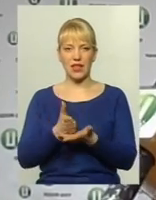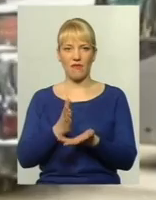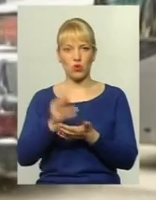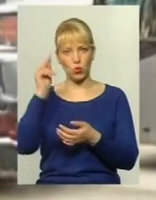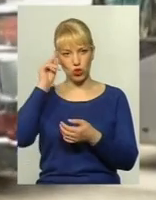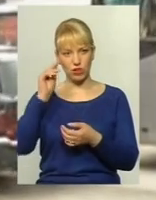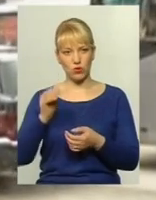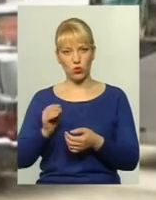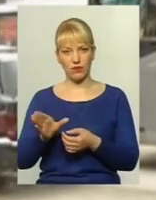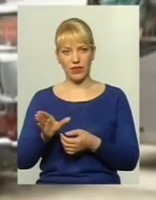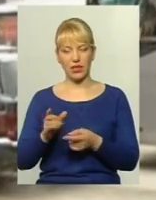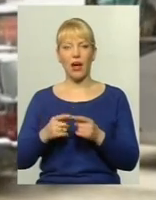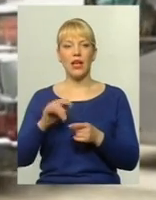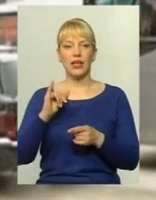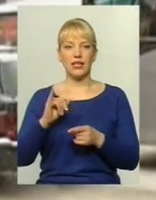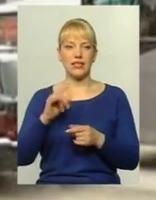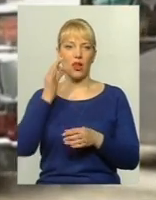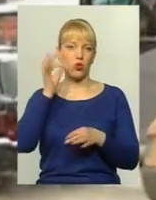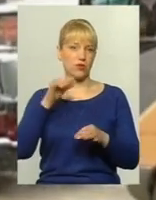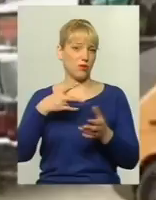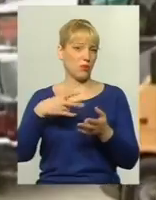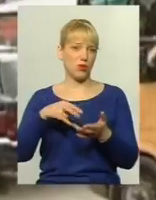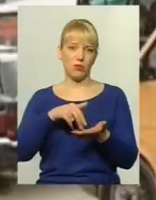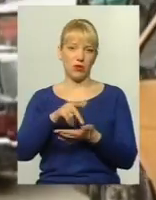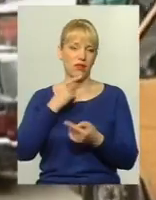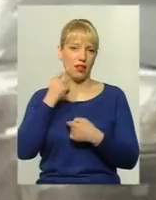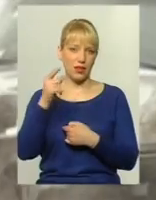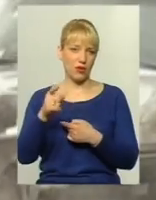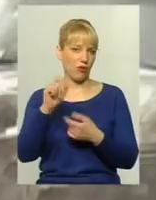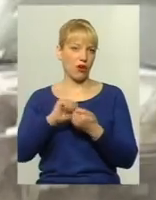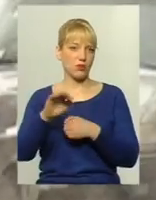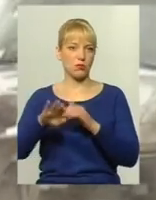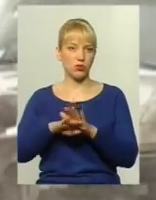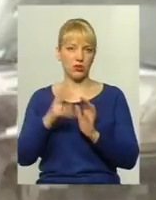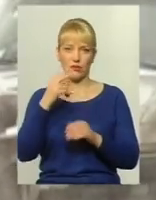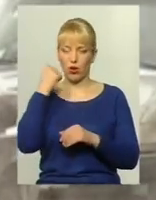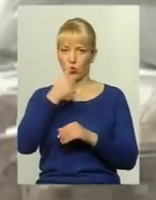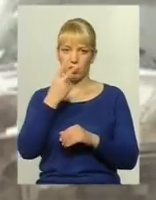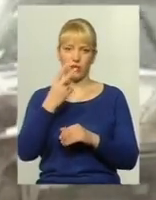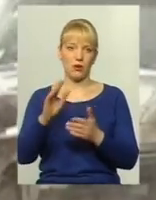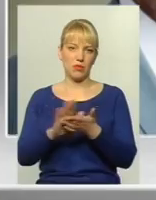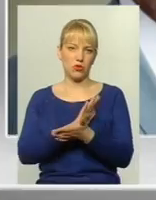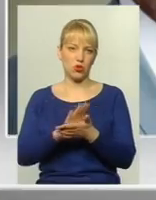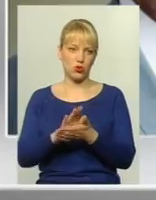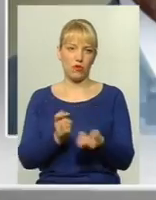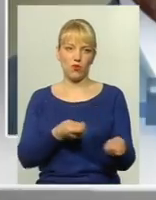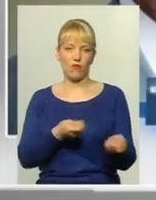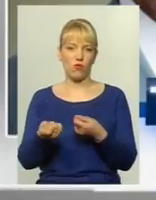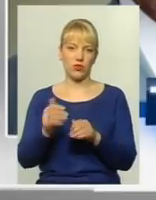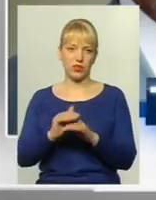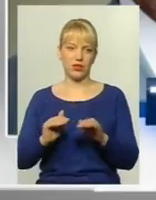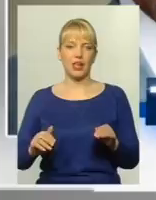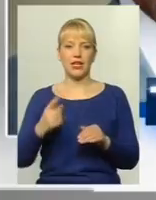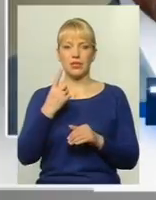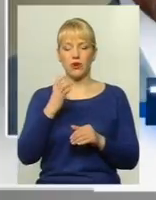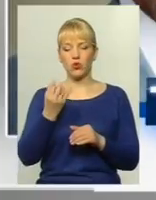квитка. І за досвідом далеко ходити не потрібно. У Кам'янці-Подільському вже два роки возять школярів безкоштовно. У нас з 1